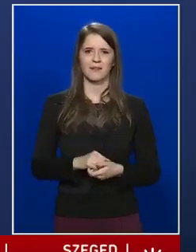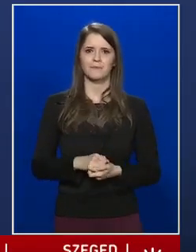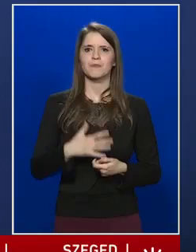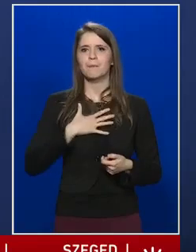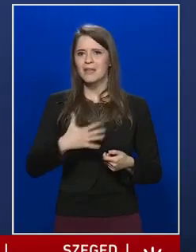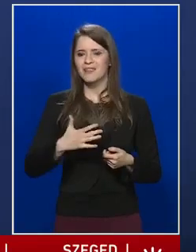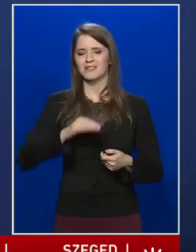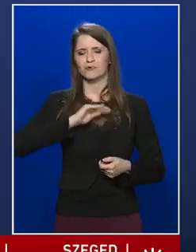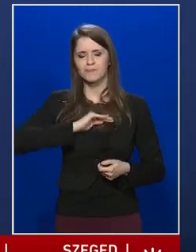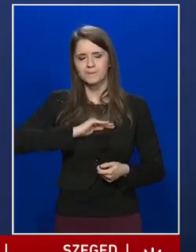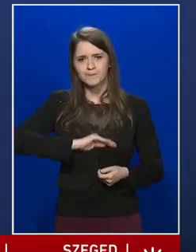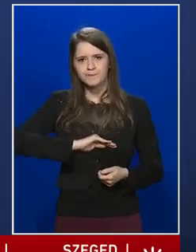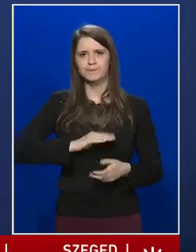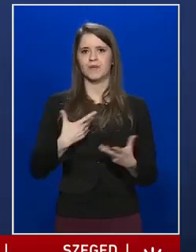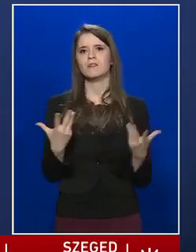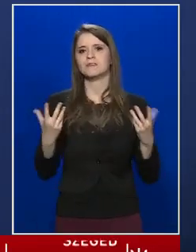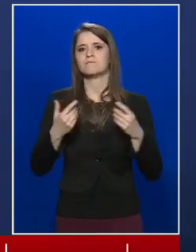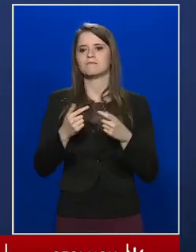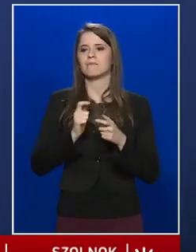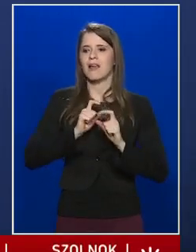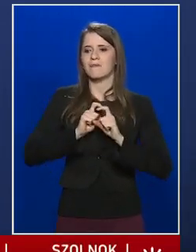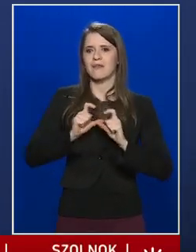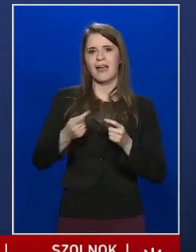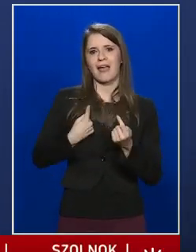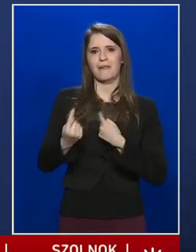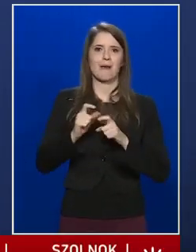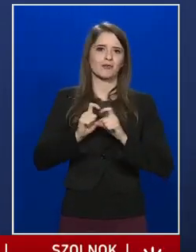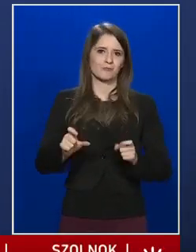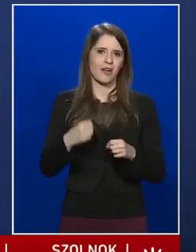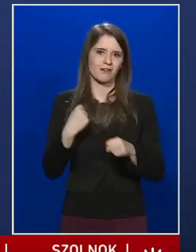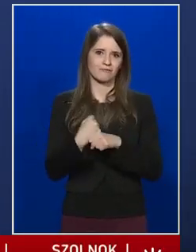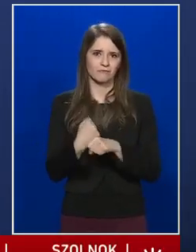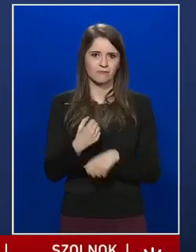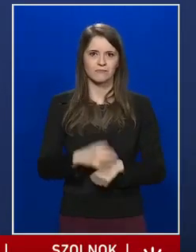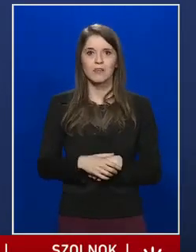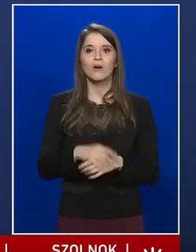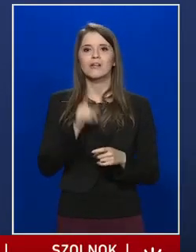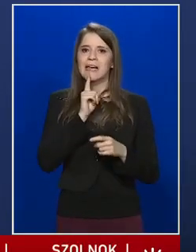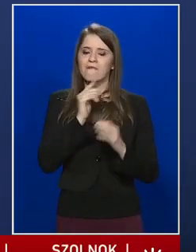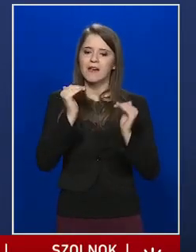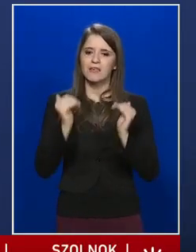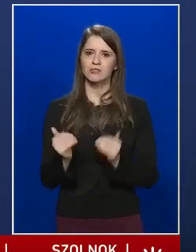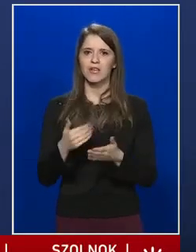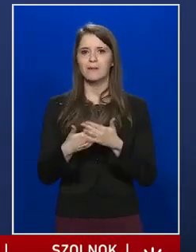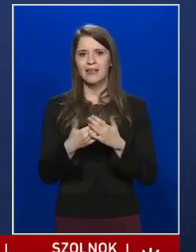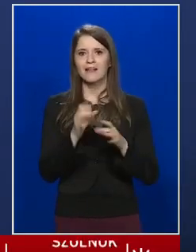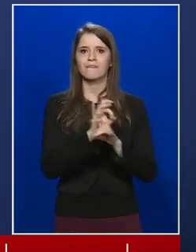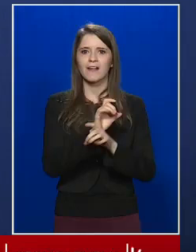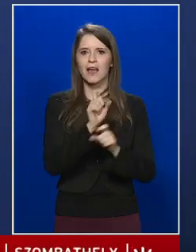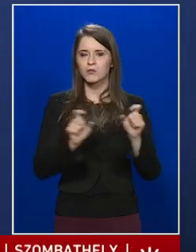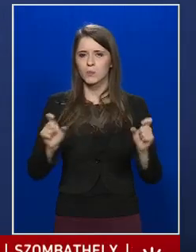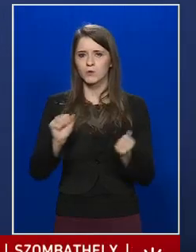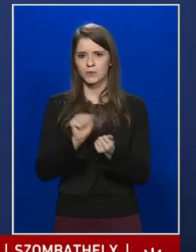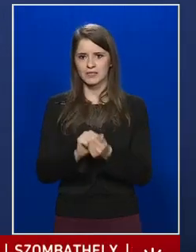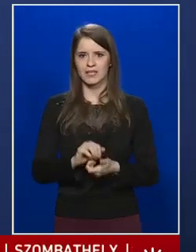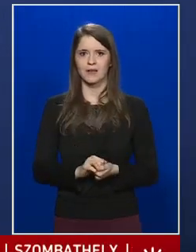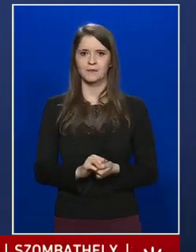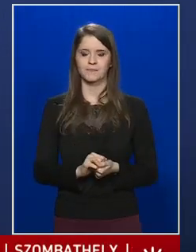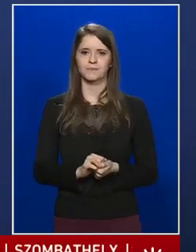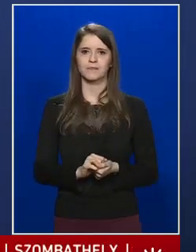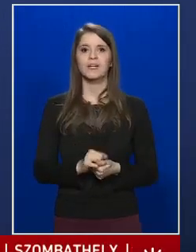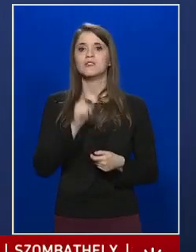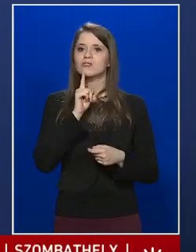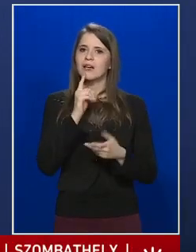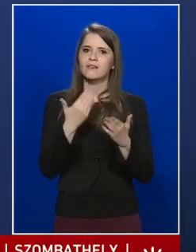eltűrjük, azt egymásért tesszük. Azért, hogy kevesebb legyen a fertőzöttek, és ezzel kevesebb legyen azon